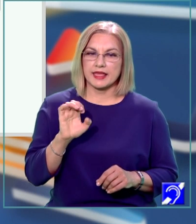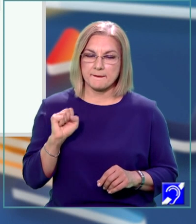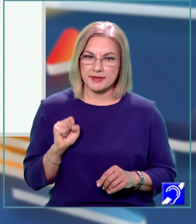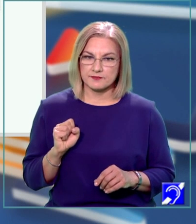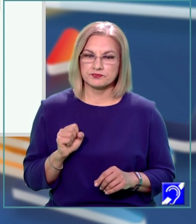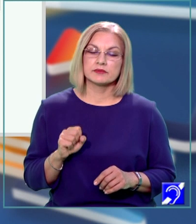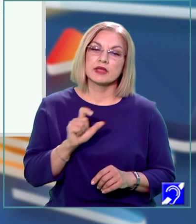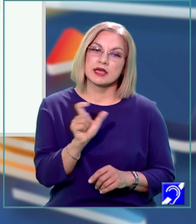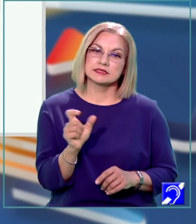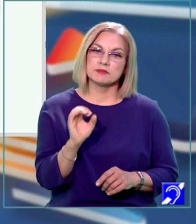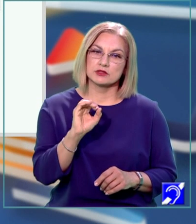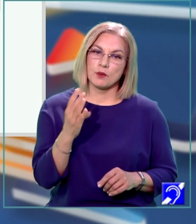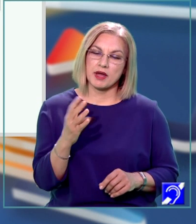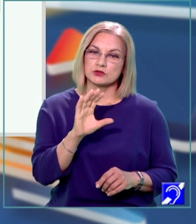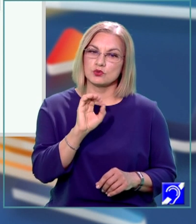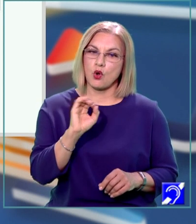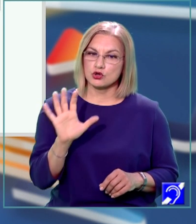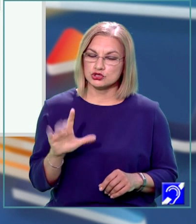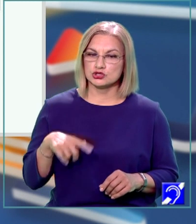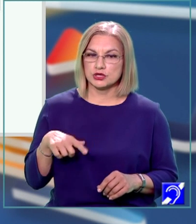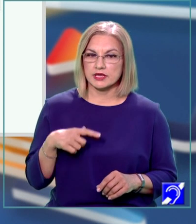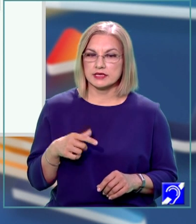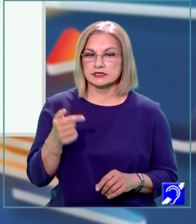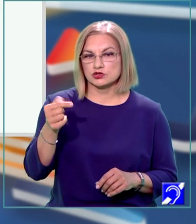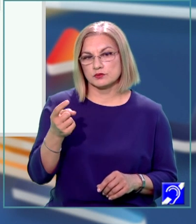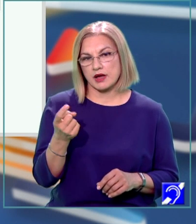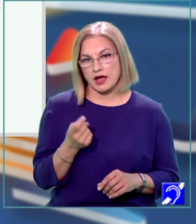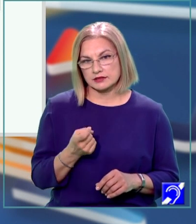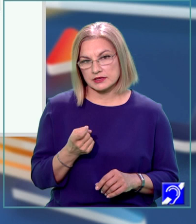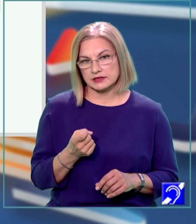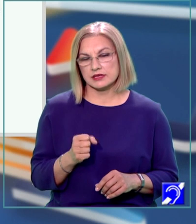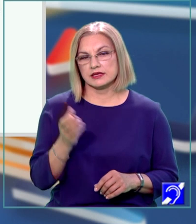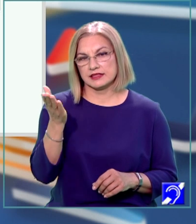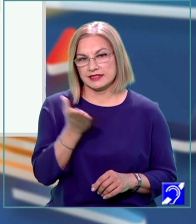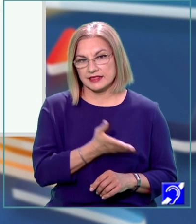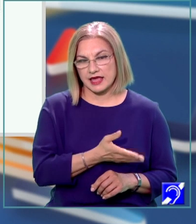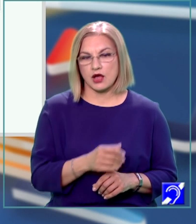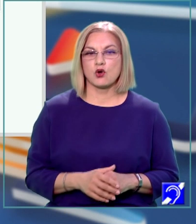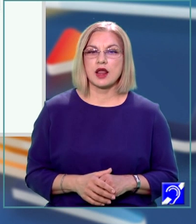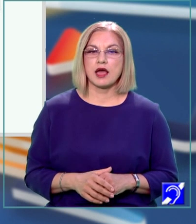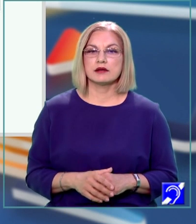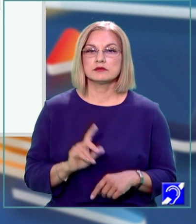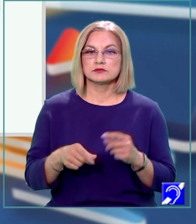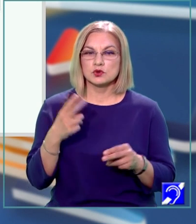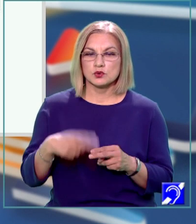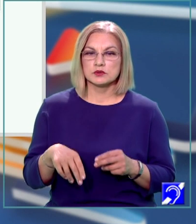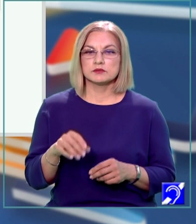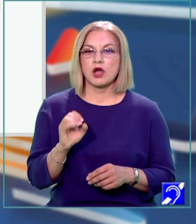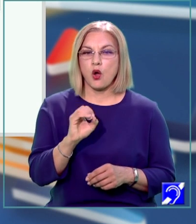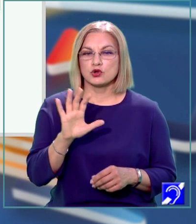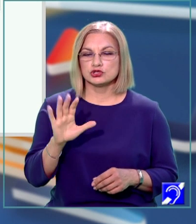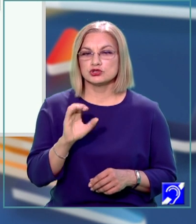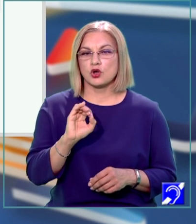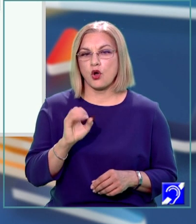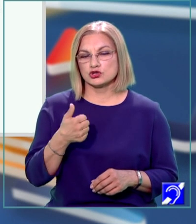Segmentul O4, O5 este sumă de două jumătăți de diagonală, iar segmentul O5,